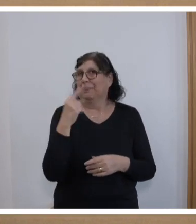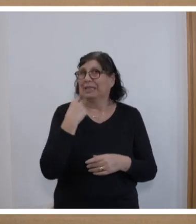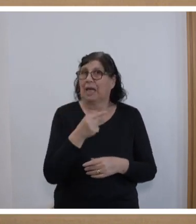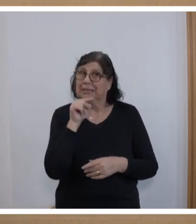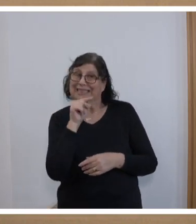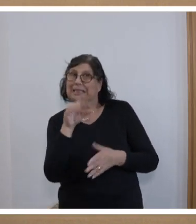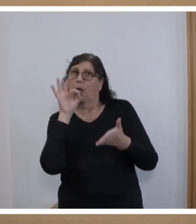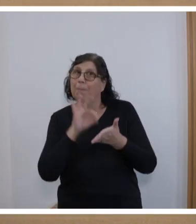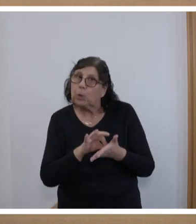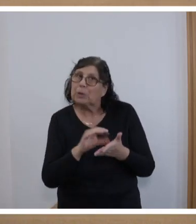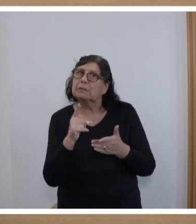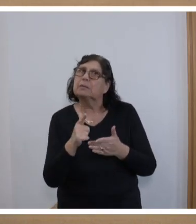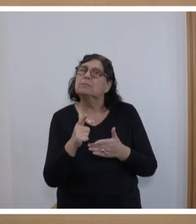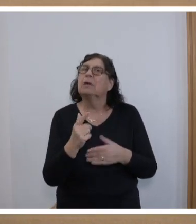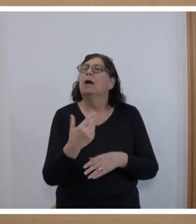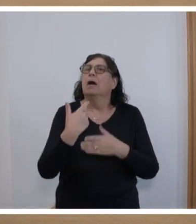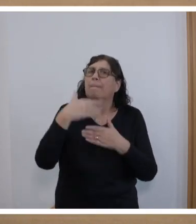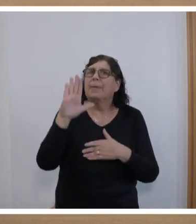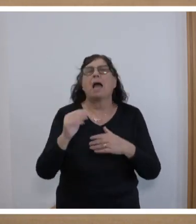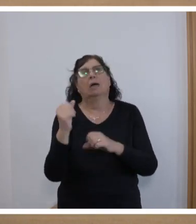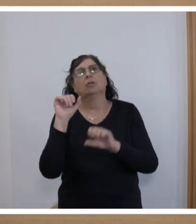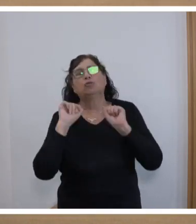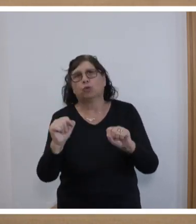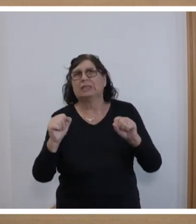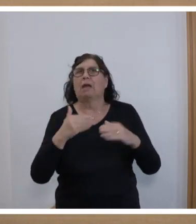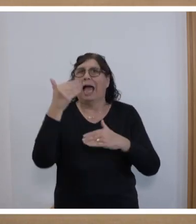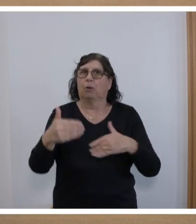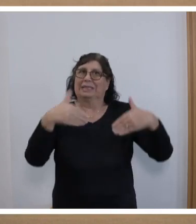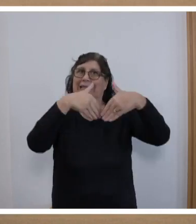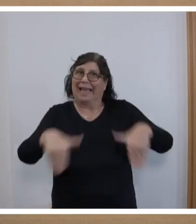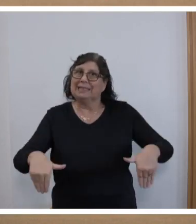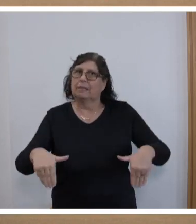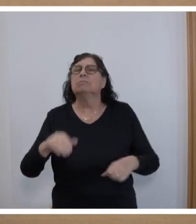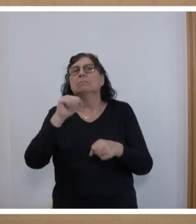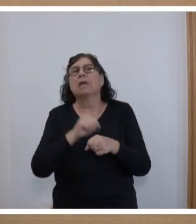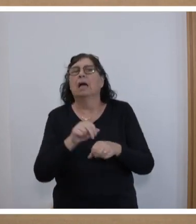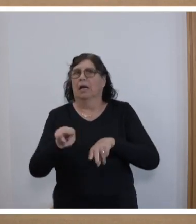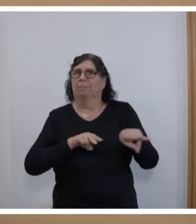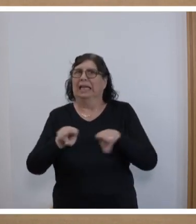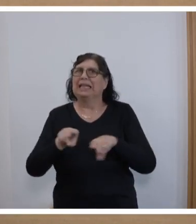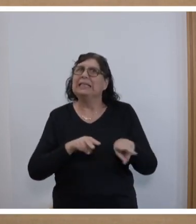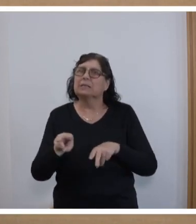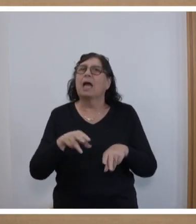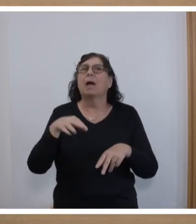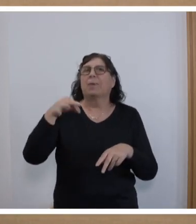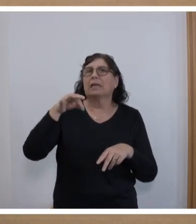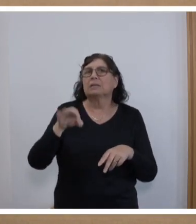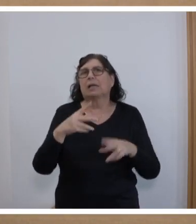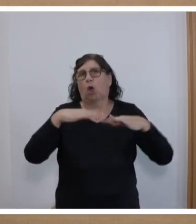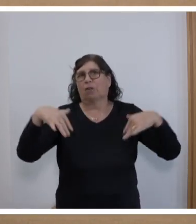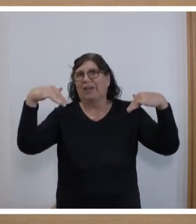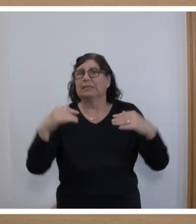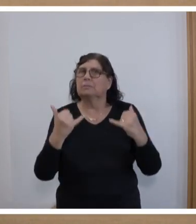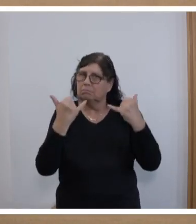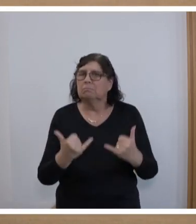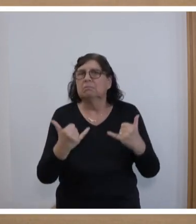diesen Punkt, robuster Schutz der Außengrenzen, konnte sich die Ministerpräsidentenkonferenz jetzt mit dem Bundeskanzler